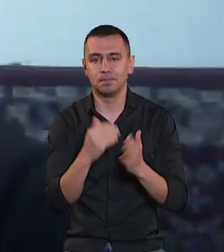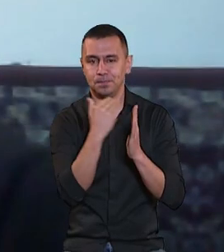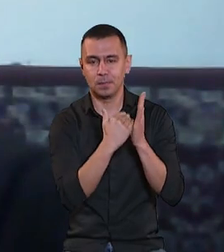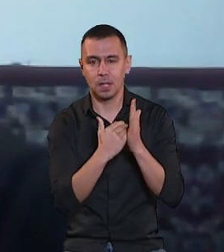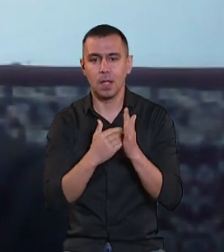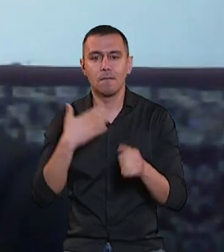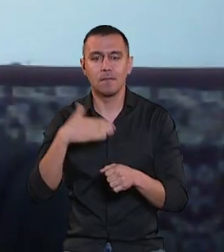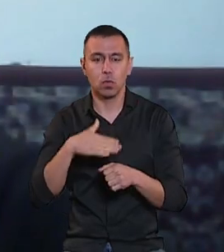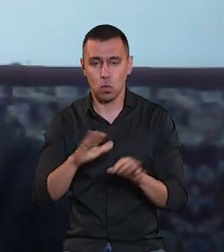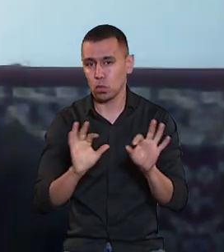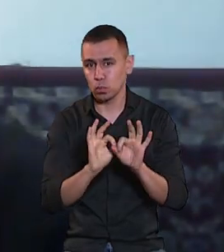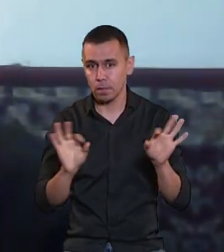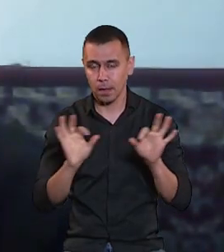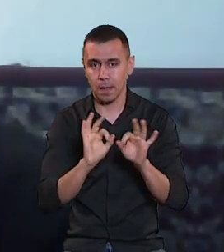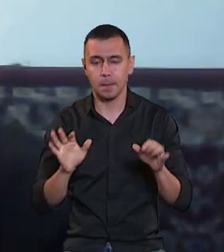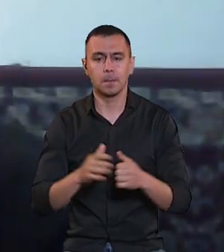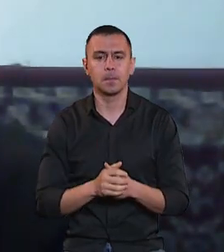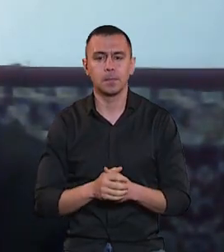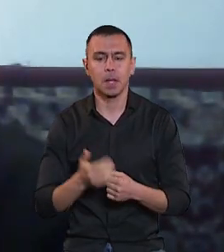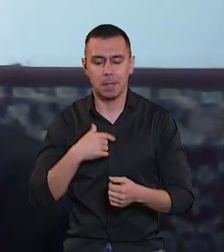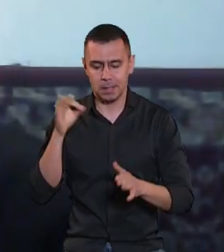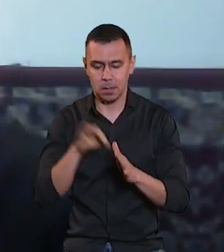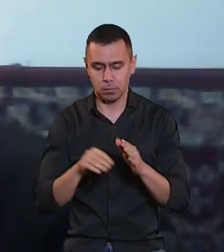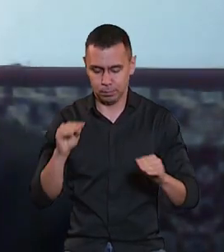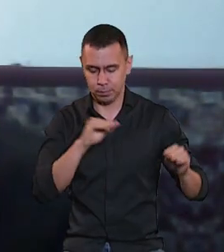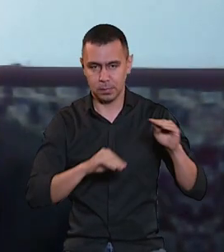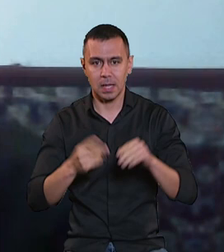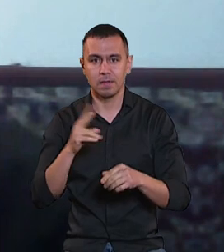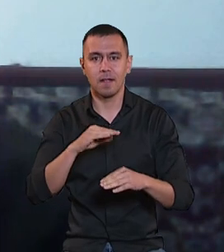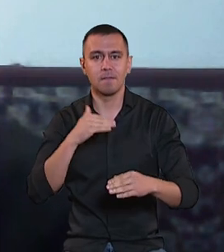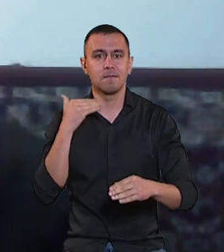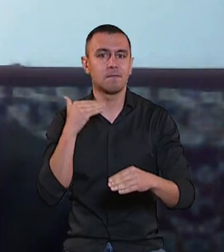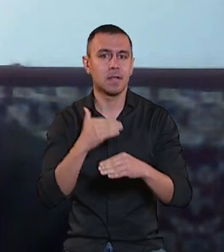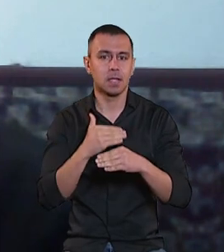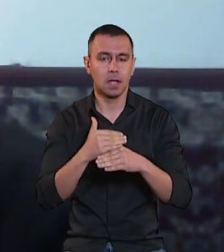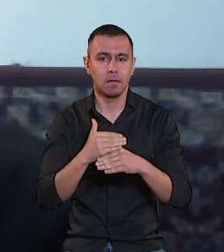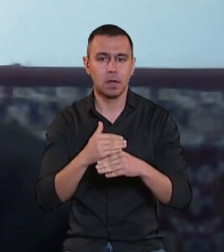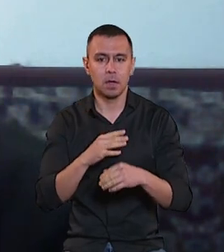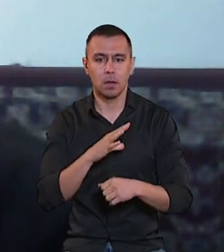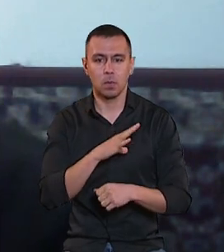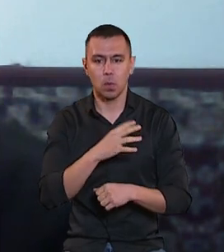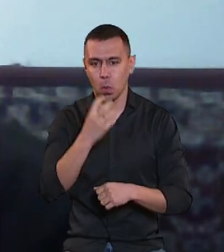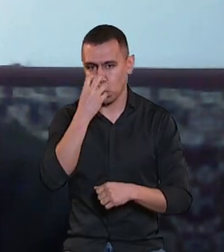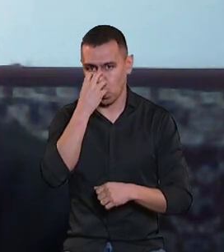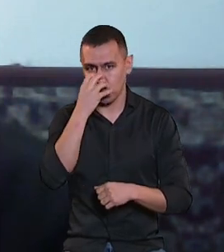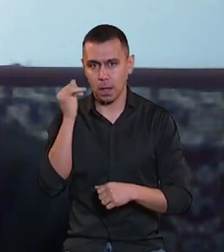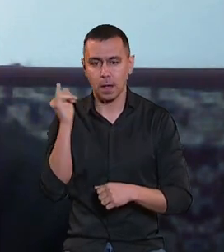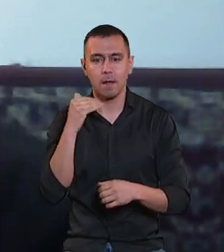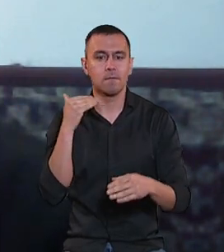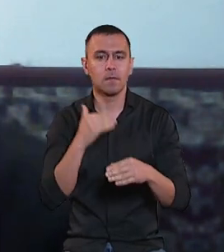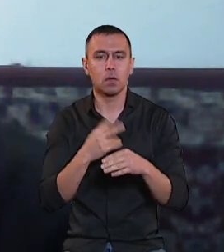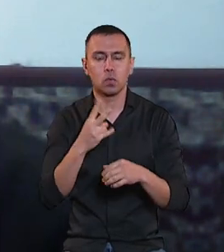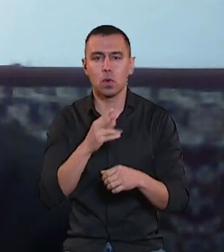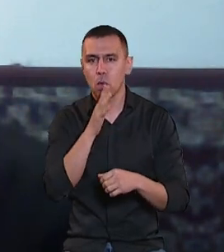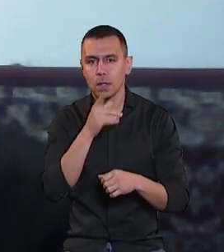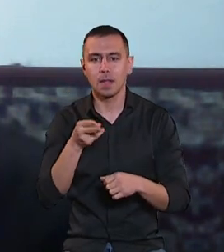Британією Володимир розповідає. Ми одразу монтували дві вистави «Клоуна» і вистава о 2-й